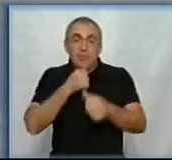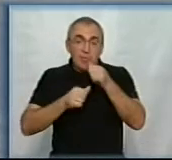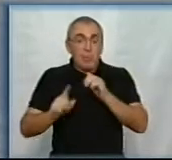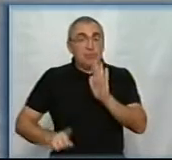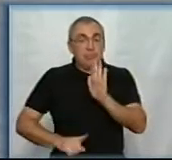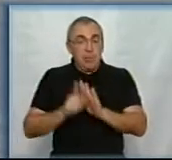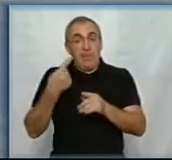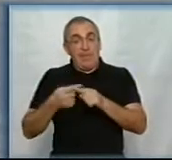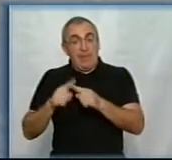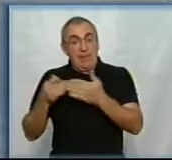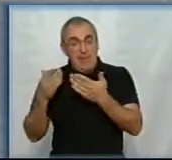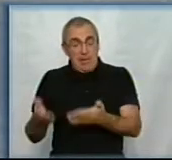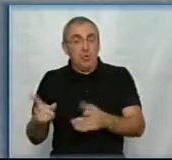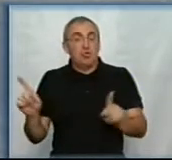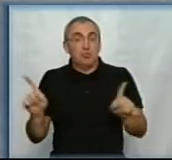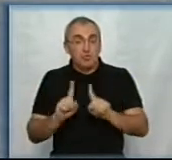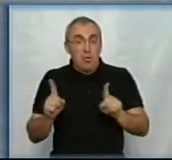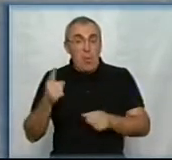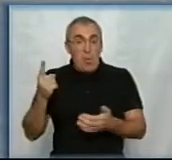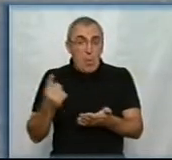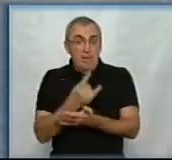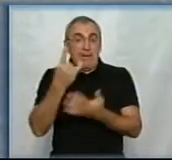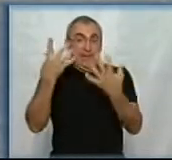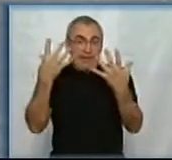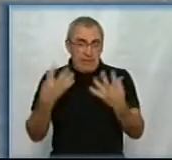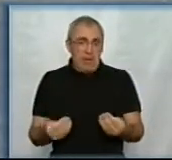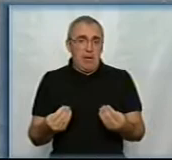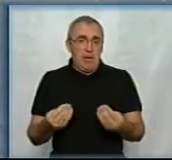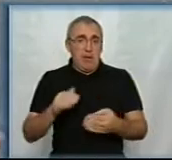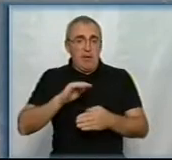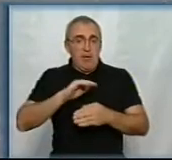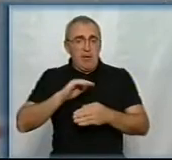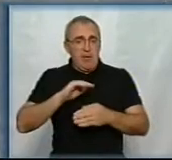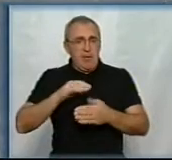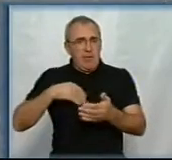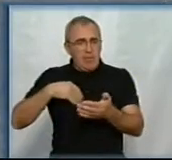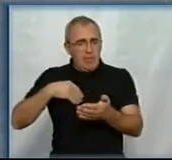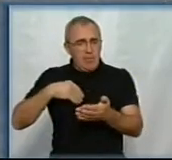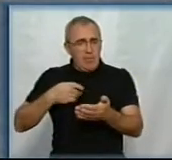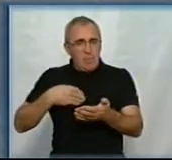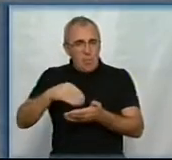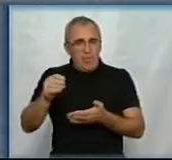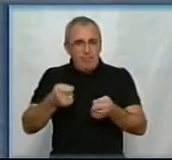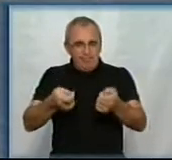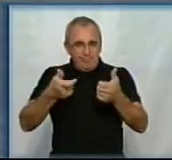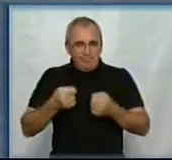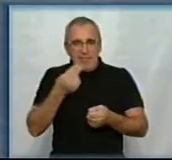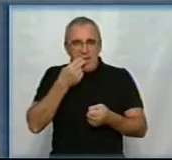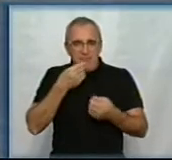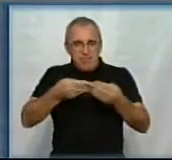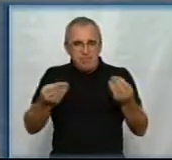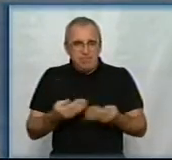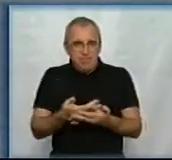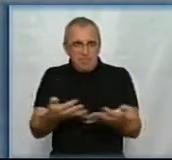спочатку так, для того, щоб один раз в день мити комплект посуди на клас, щоб не було, що ми